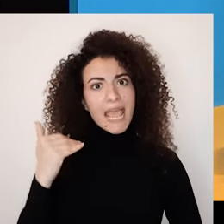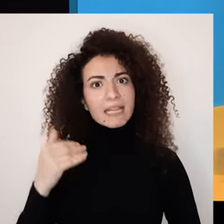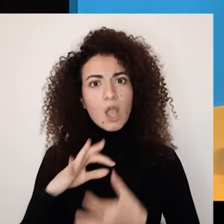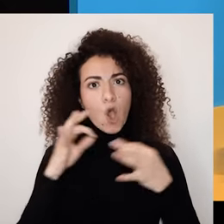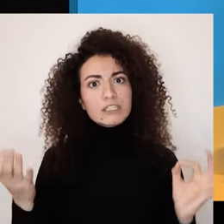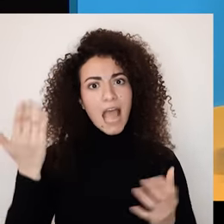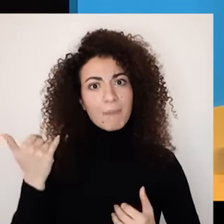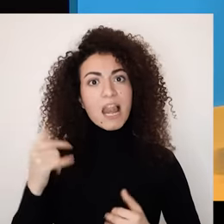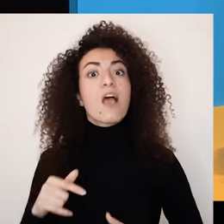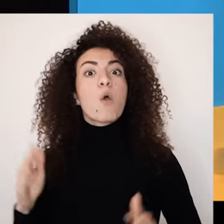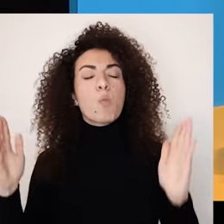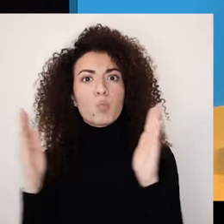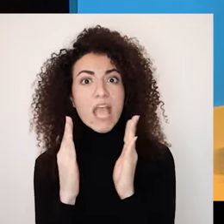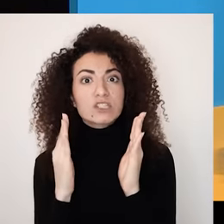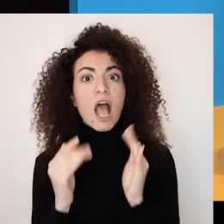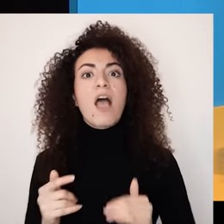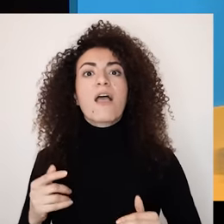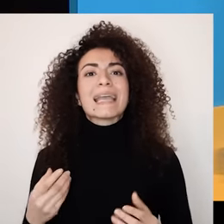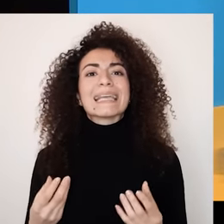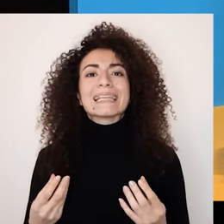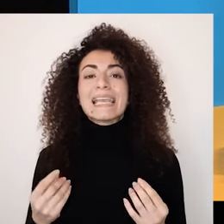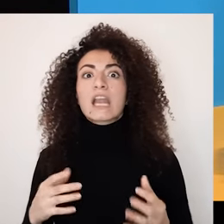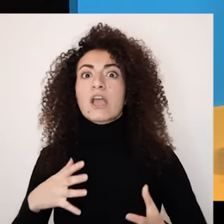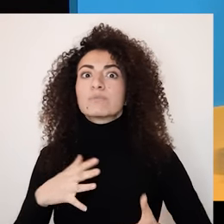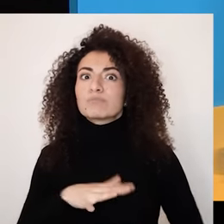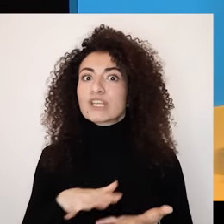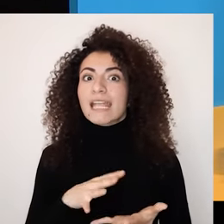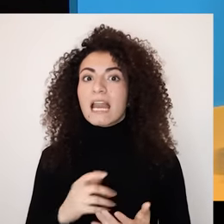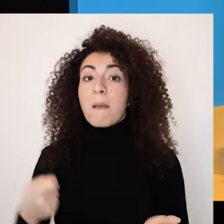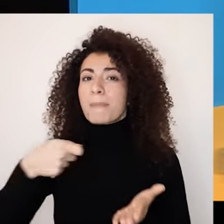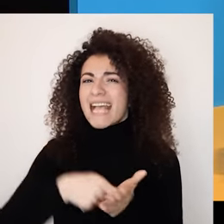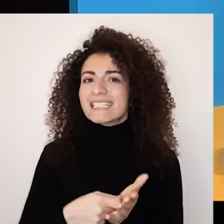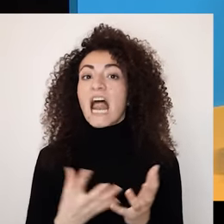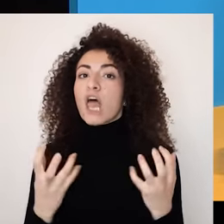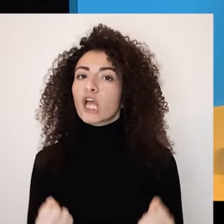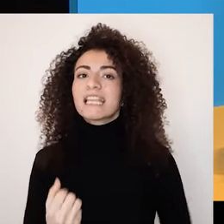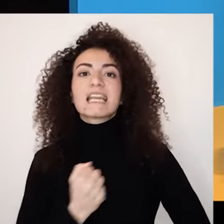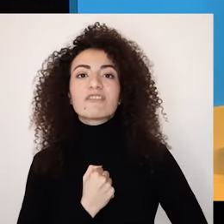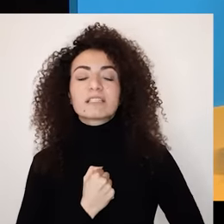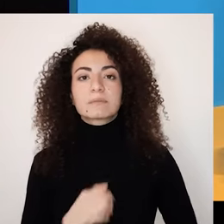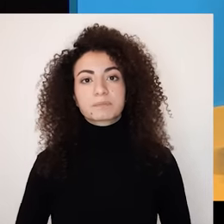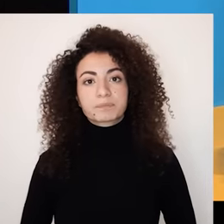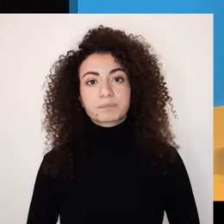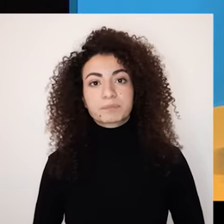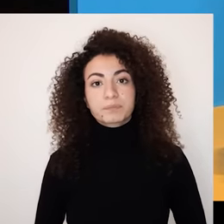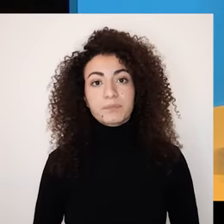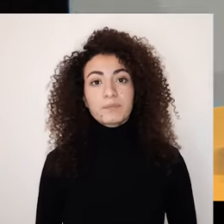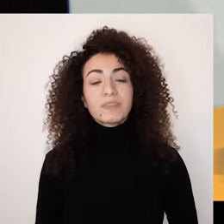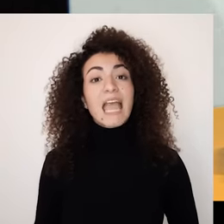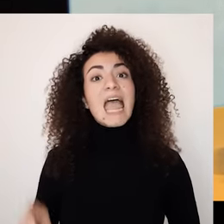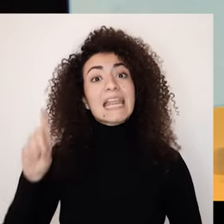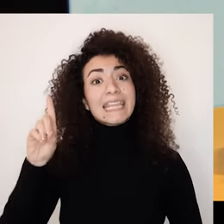سارة ودينة وأمل اختبروا مواقف وتجارب أثرت على تقدير الزيت ورح نستعرضها اليوم لأول مرة